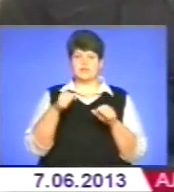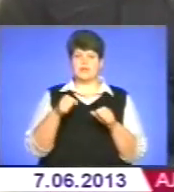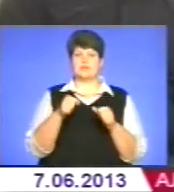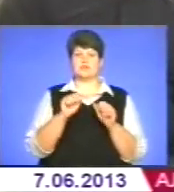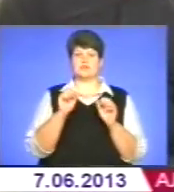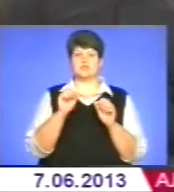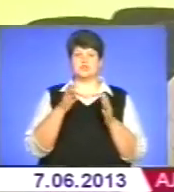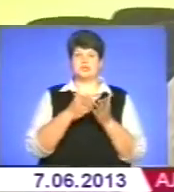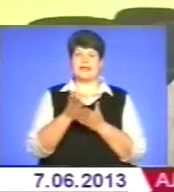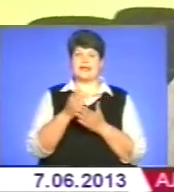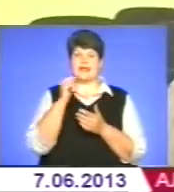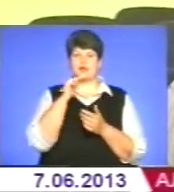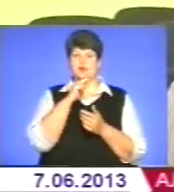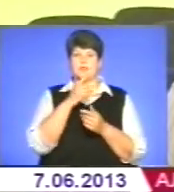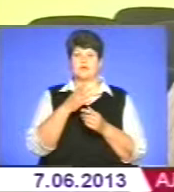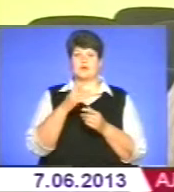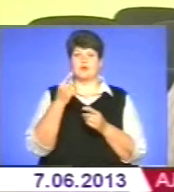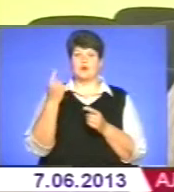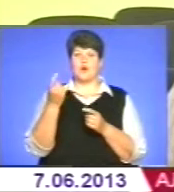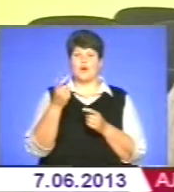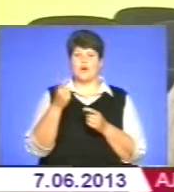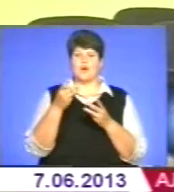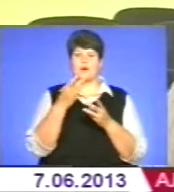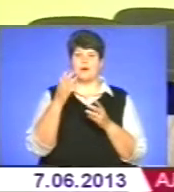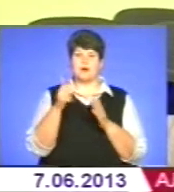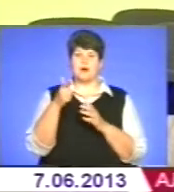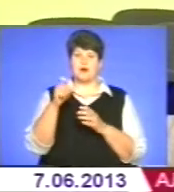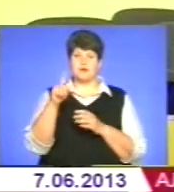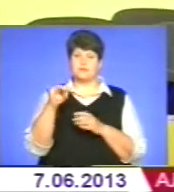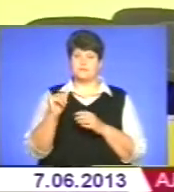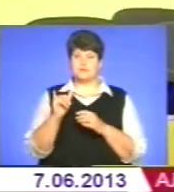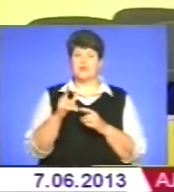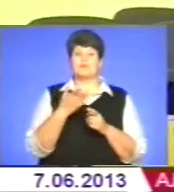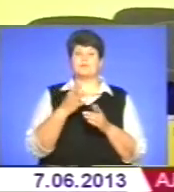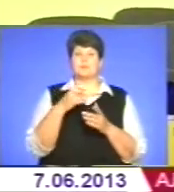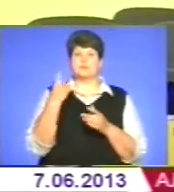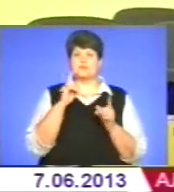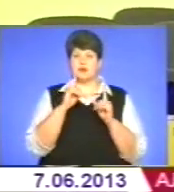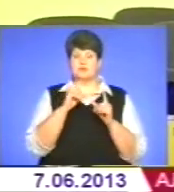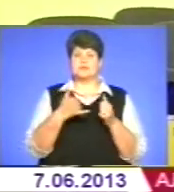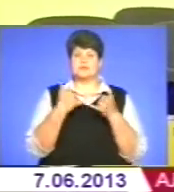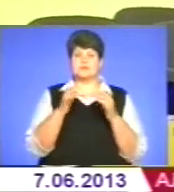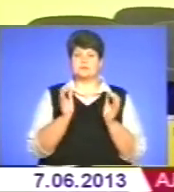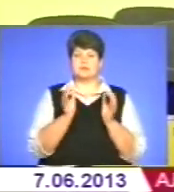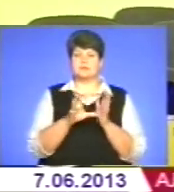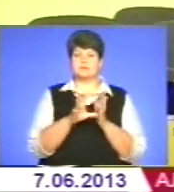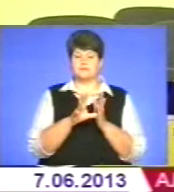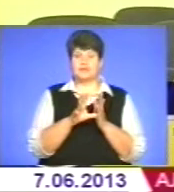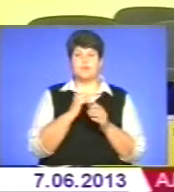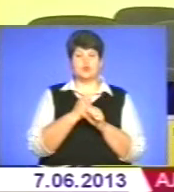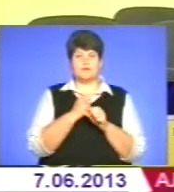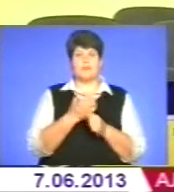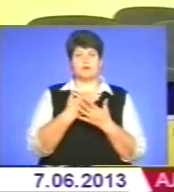голубого палива. Обласна рада в руслі програм енергозбереження та енергоефективності активно працювала в попередніх